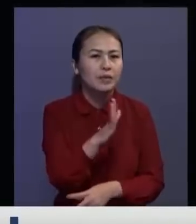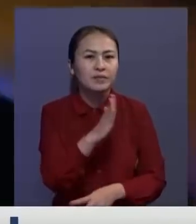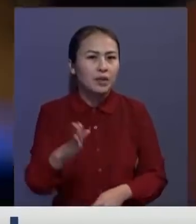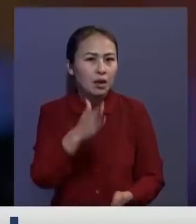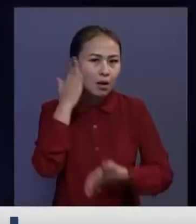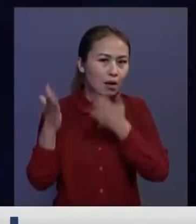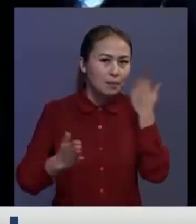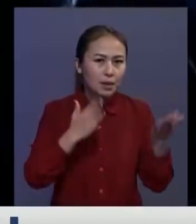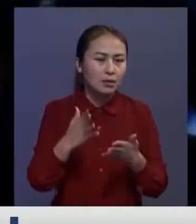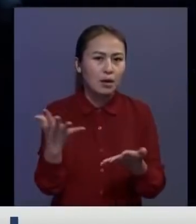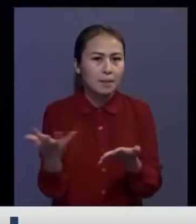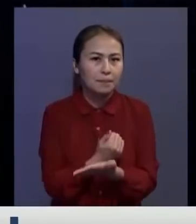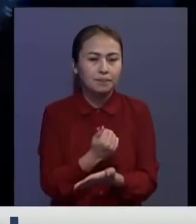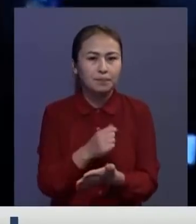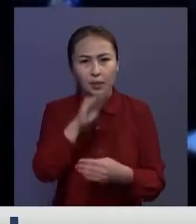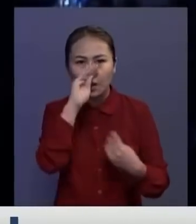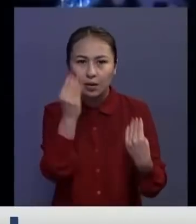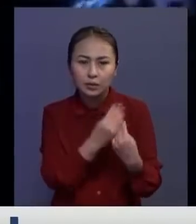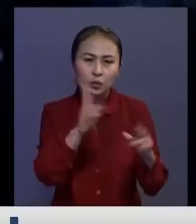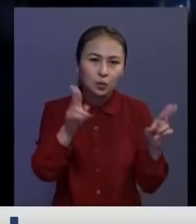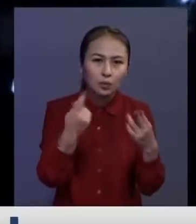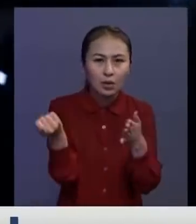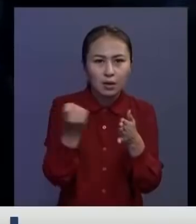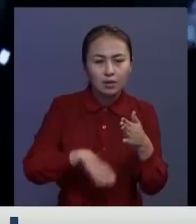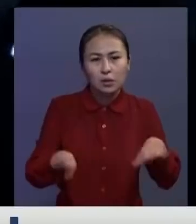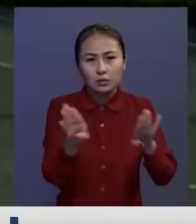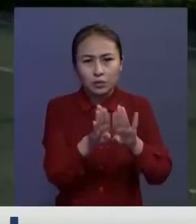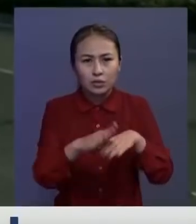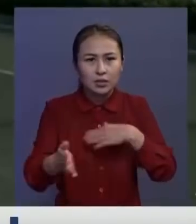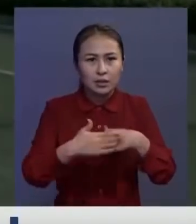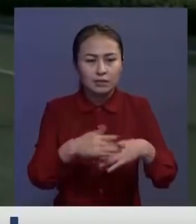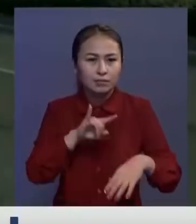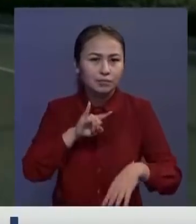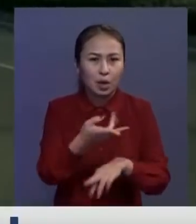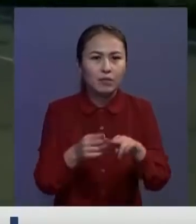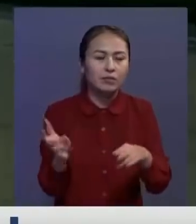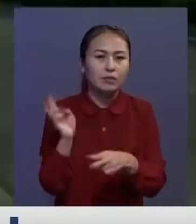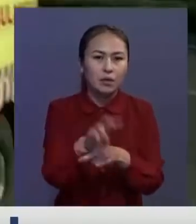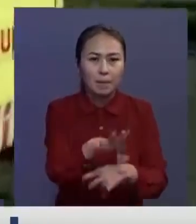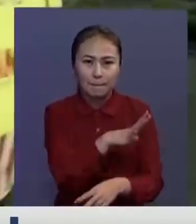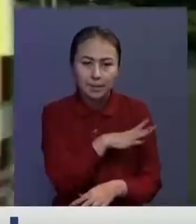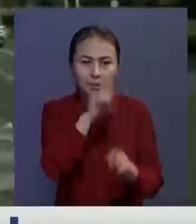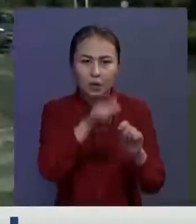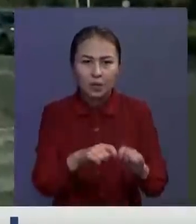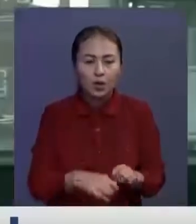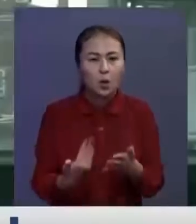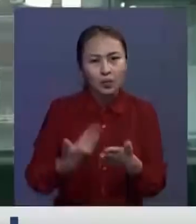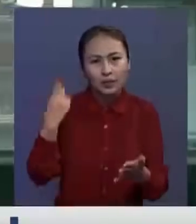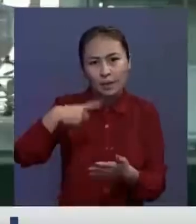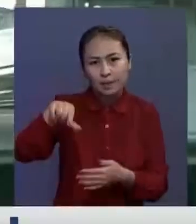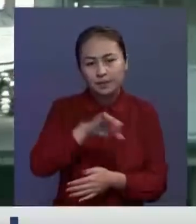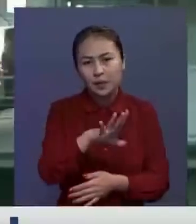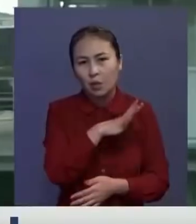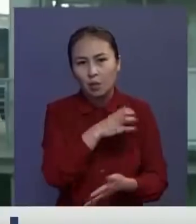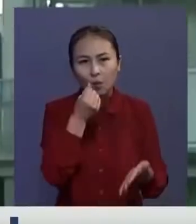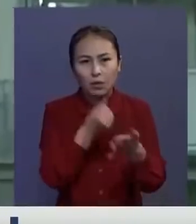көңілгөтеру кешін анықтады. Тұғылып құлыптанып отырғандардың түртті есіктерін бұзып күрді. Айтегі тейік өткен аптада Испанияда жарты